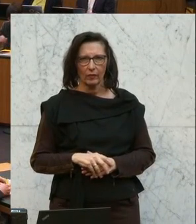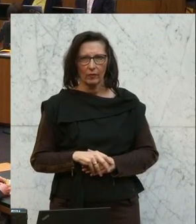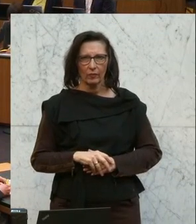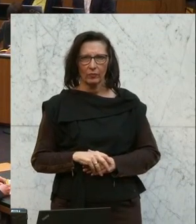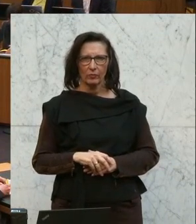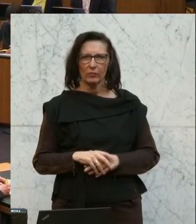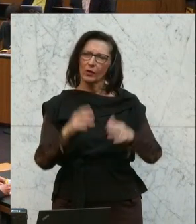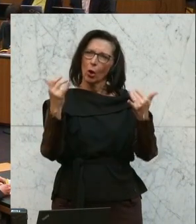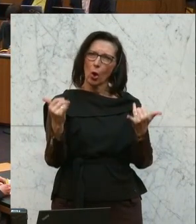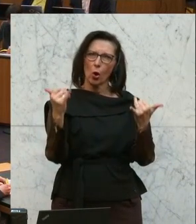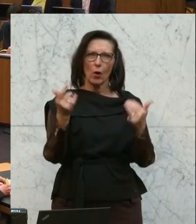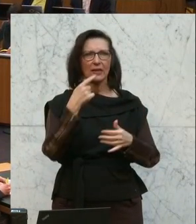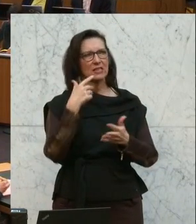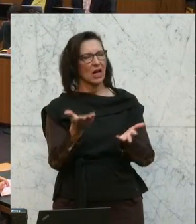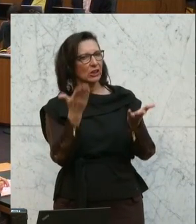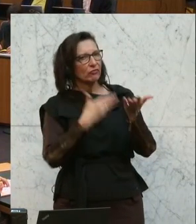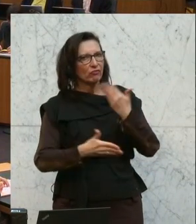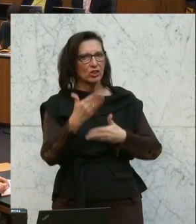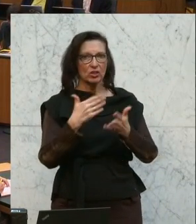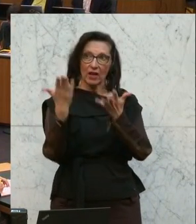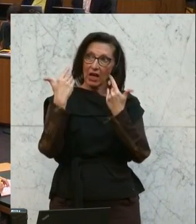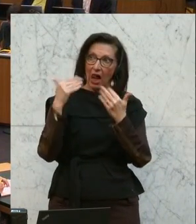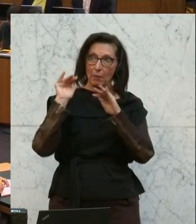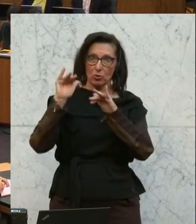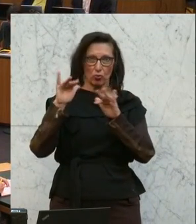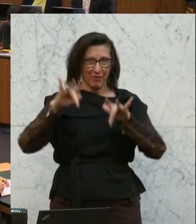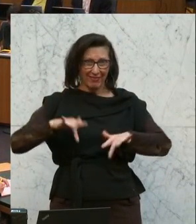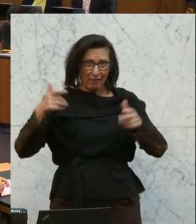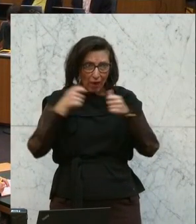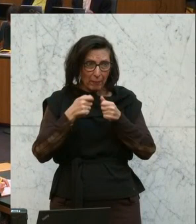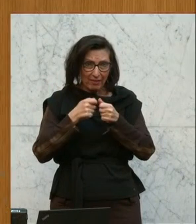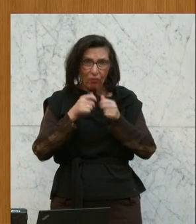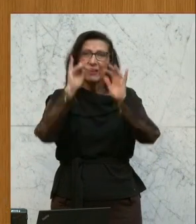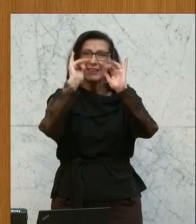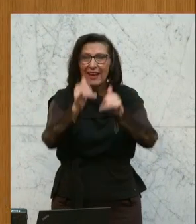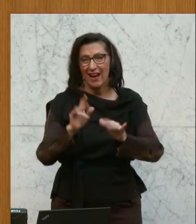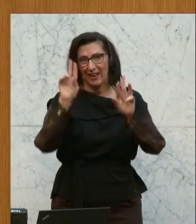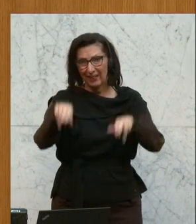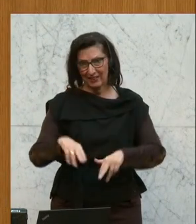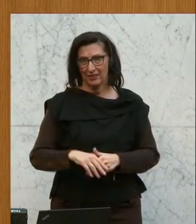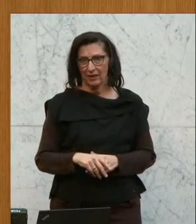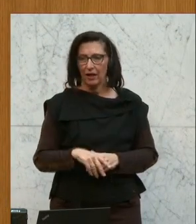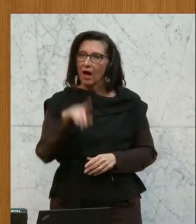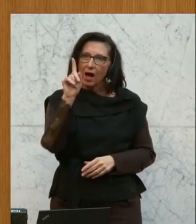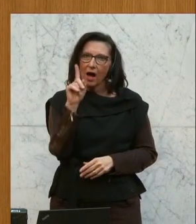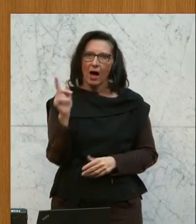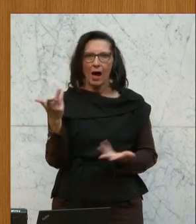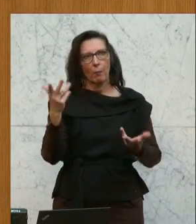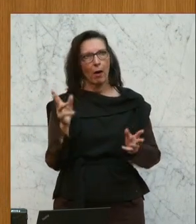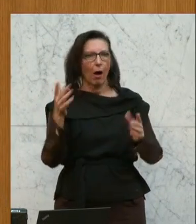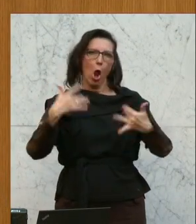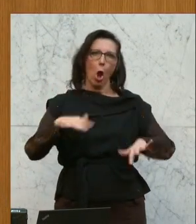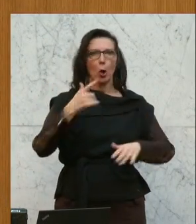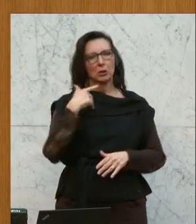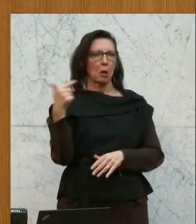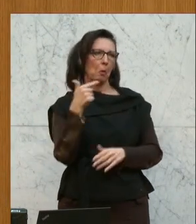Und wenn wir heute sagen, Wirtschaft und Klimaschutz gehen Hand in Hand, dann ist das richtig, völlig richtig. Aber wir dürfen das auch nicht leichtfertig sagen. Das